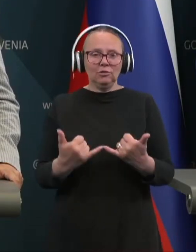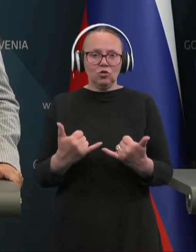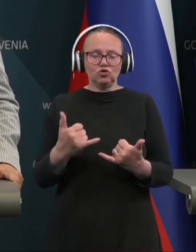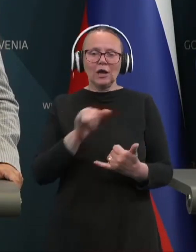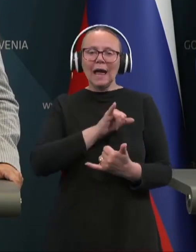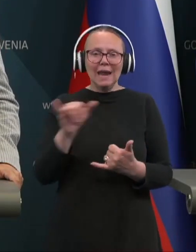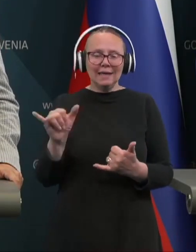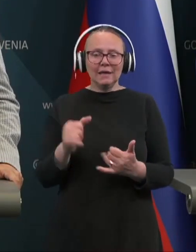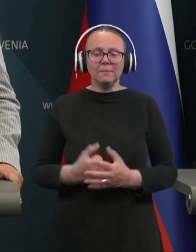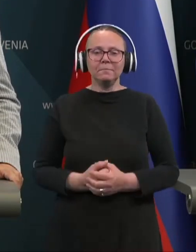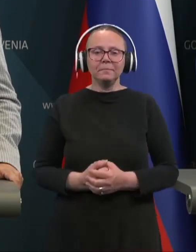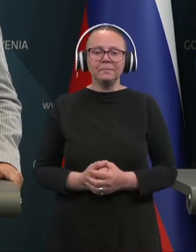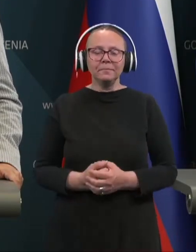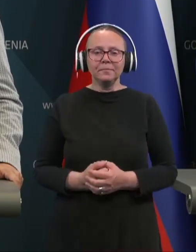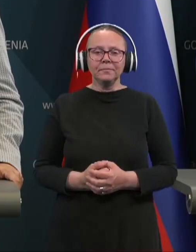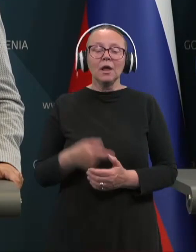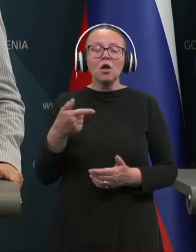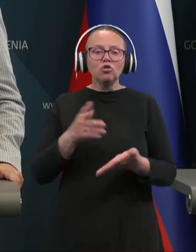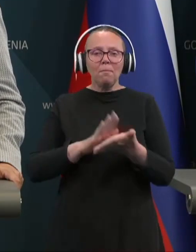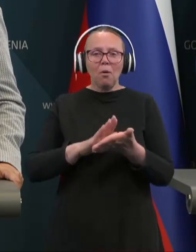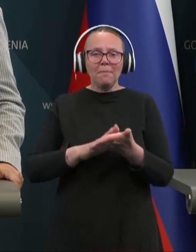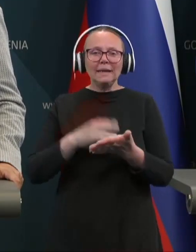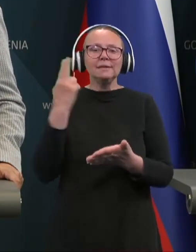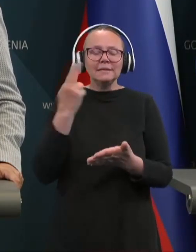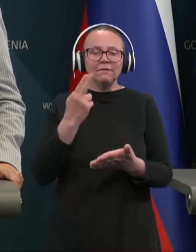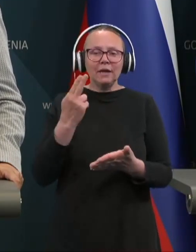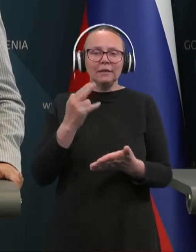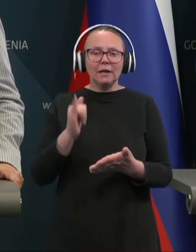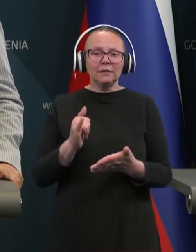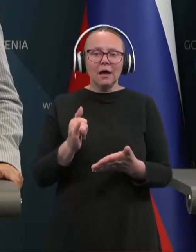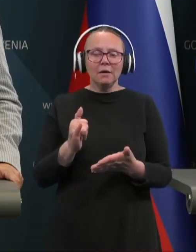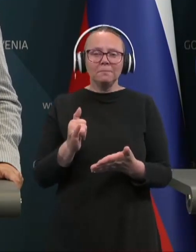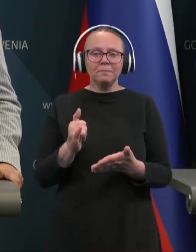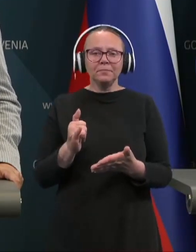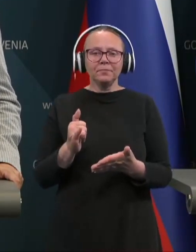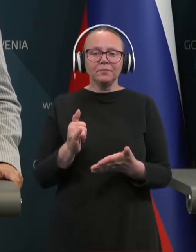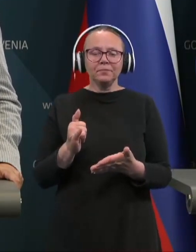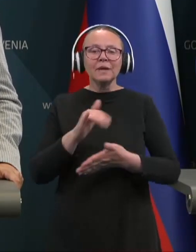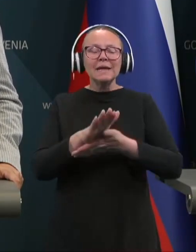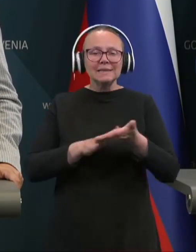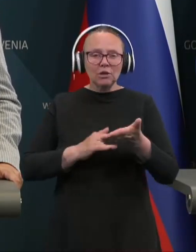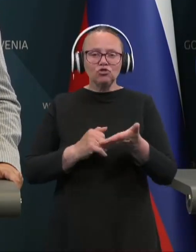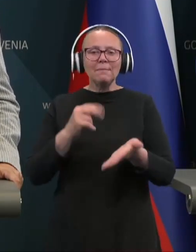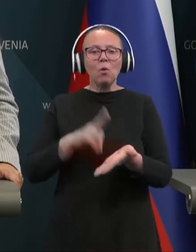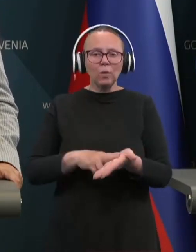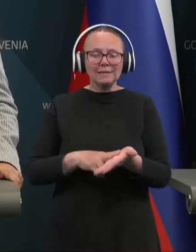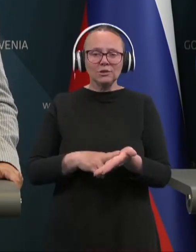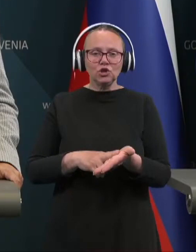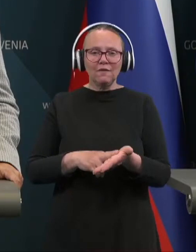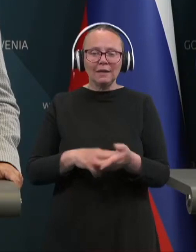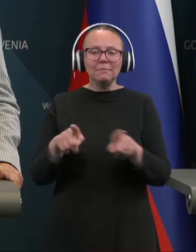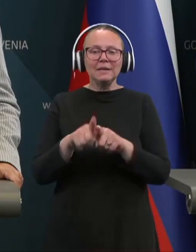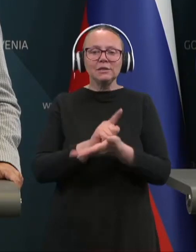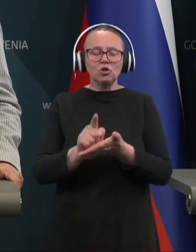letošnjega leta. To pomeni seveda, da to začnemo z rosnečevanjem in